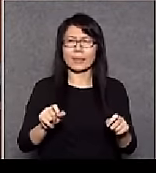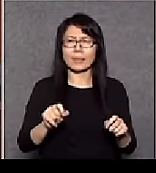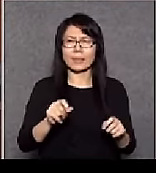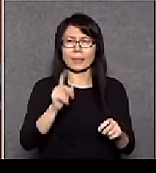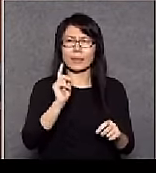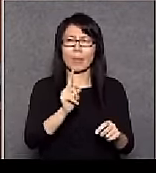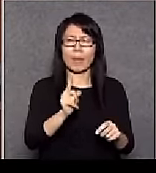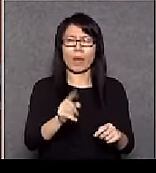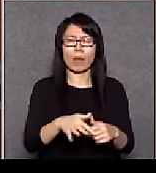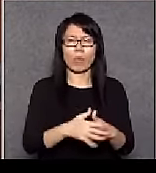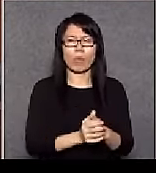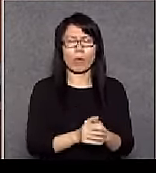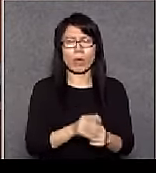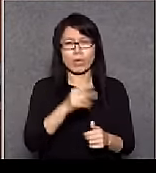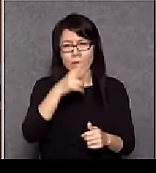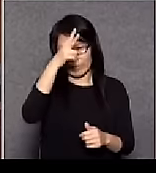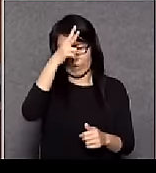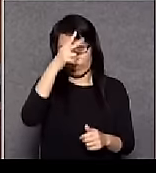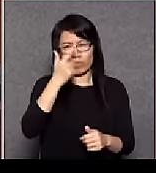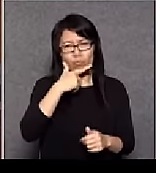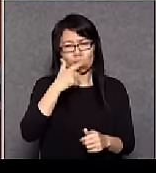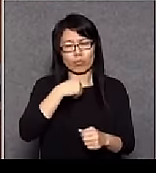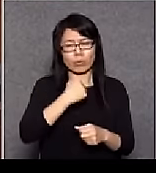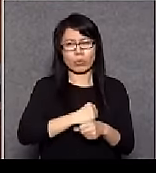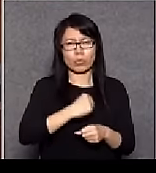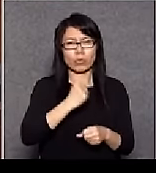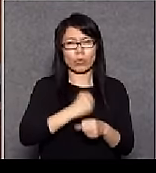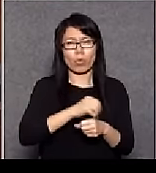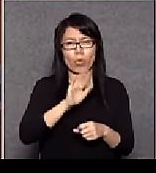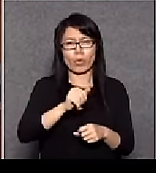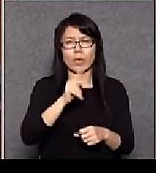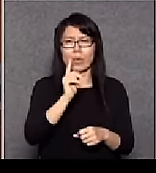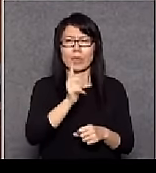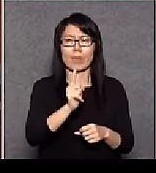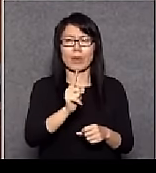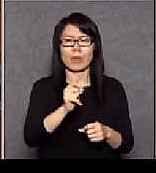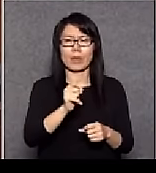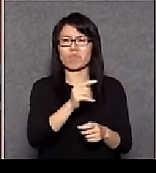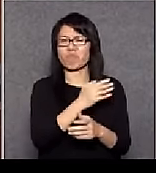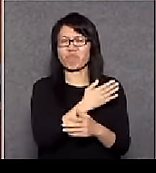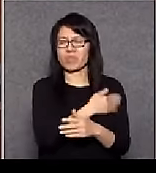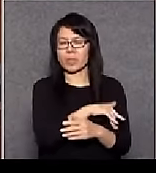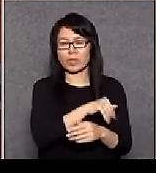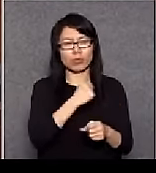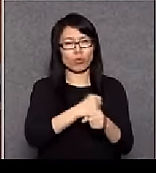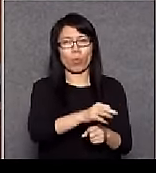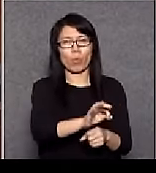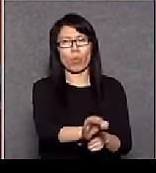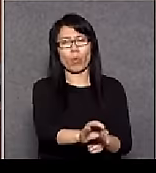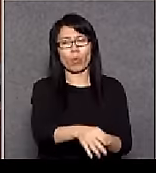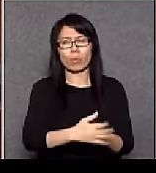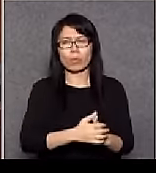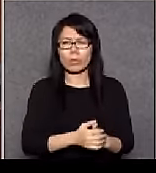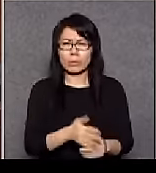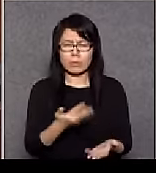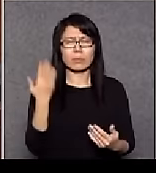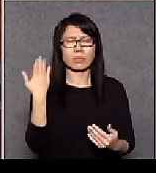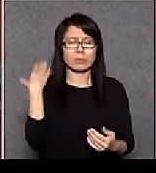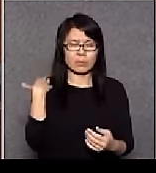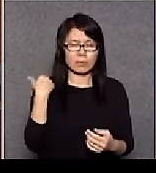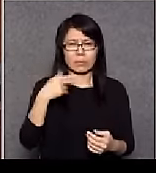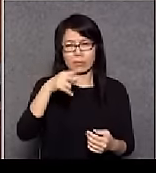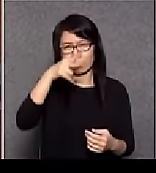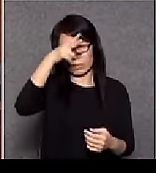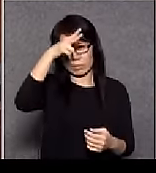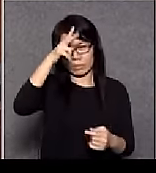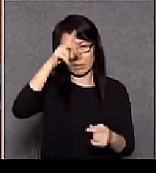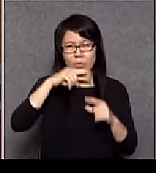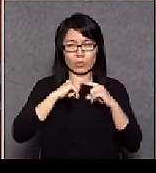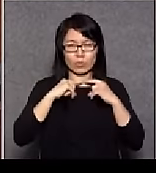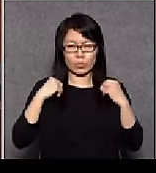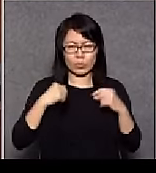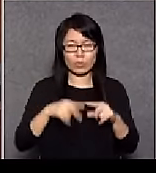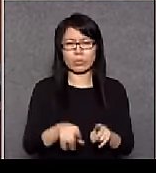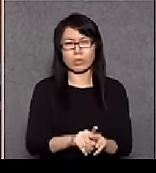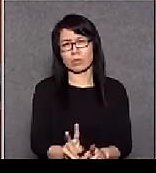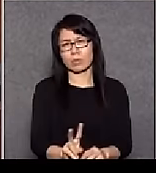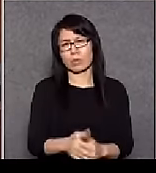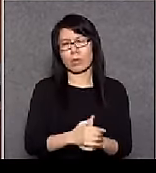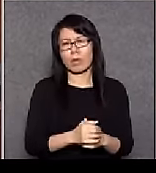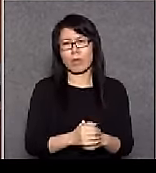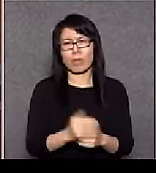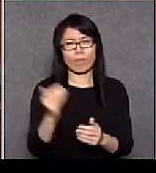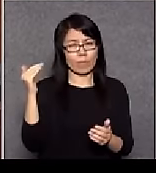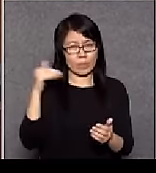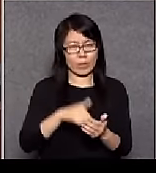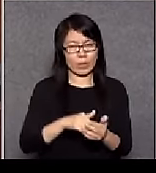如果政府想不做一些事情呢可以找一百個理由不做的過去曾經權政府以至